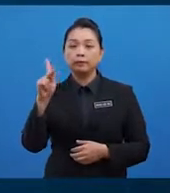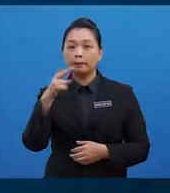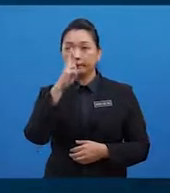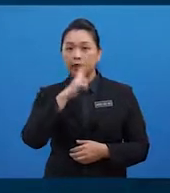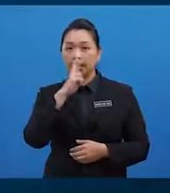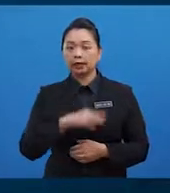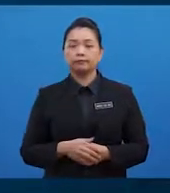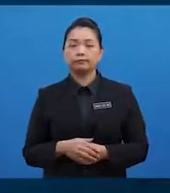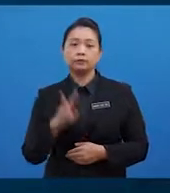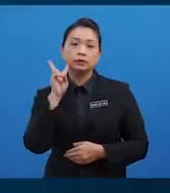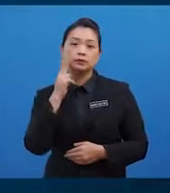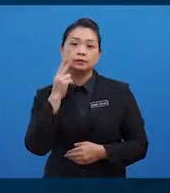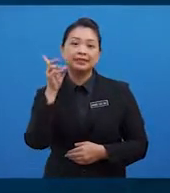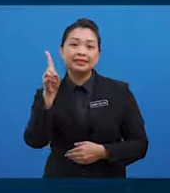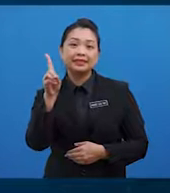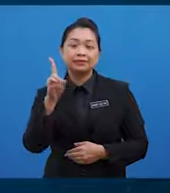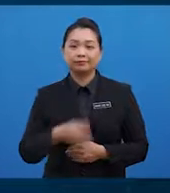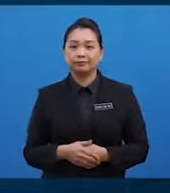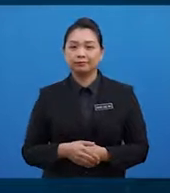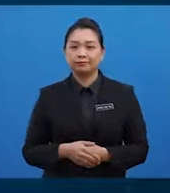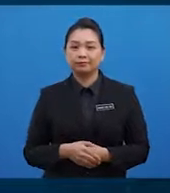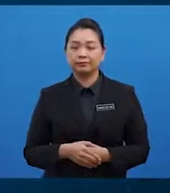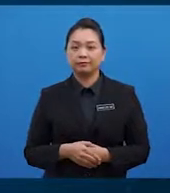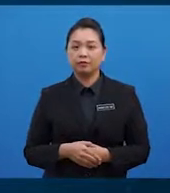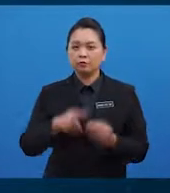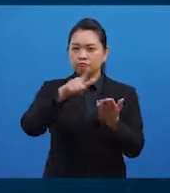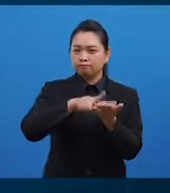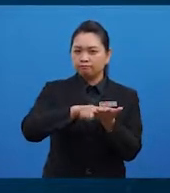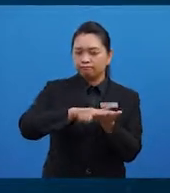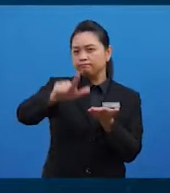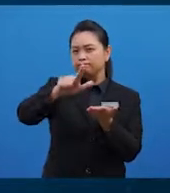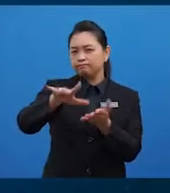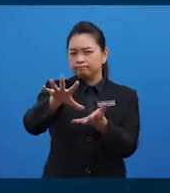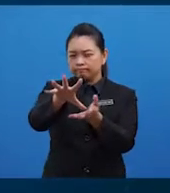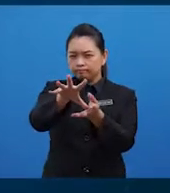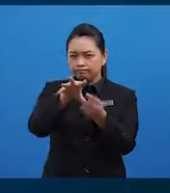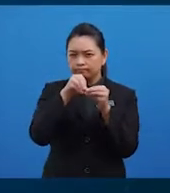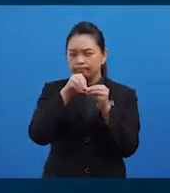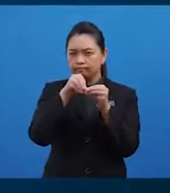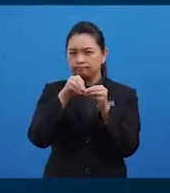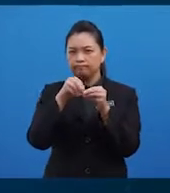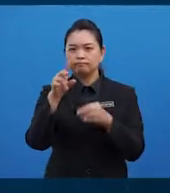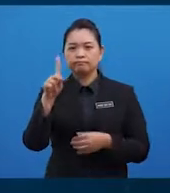Vitamin D berfungsi sebagai melicinkan penyerapan kalsium di dalam usus kecil